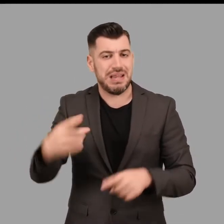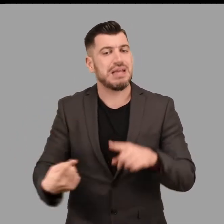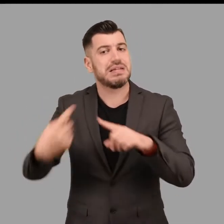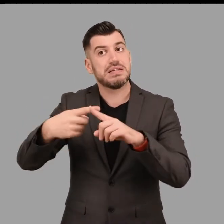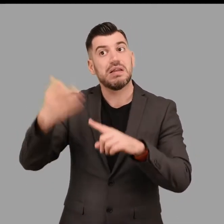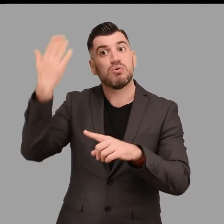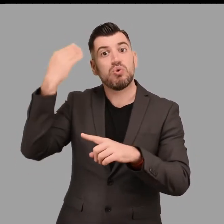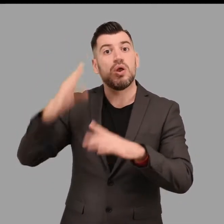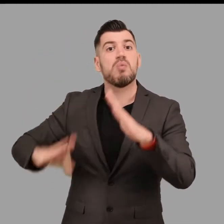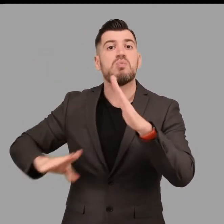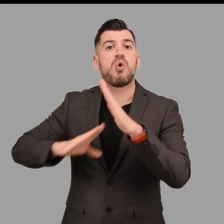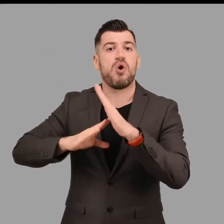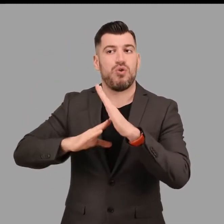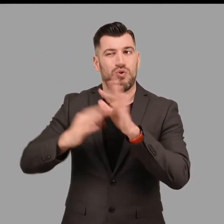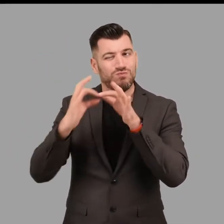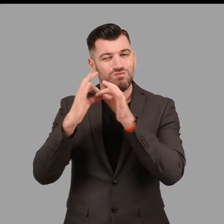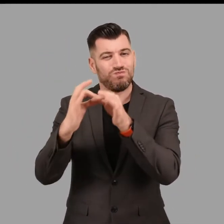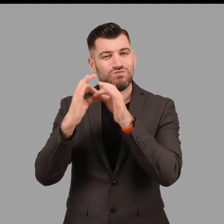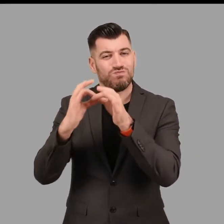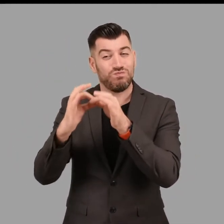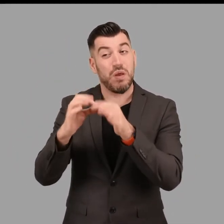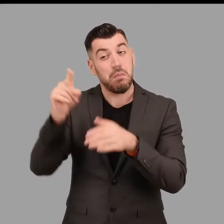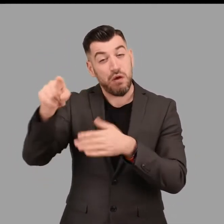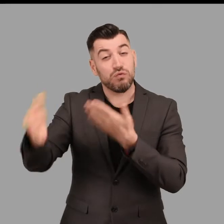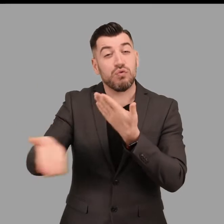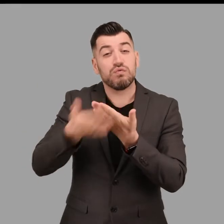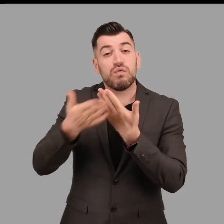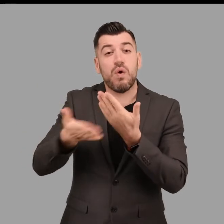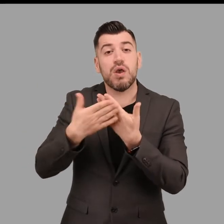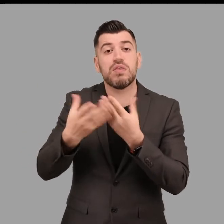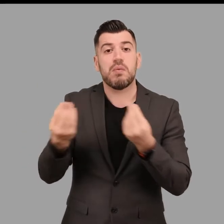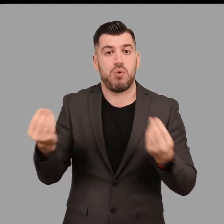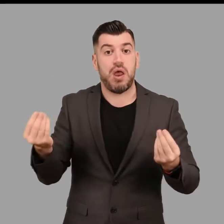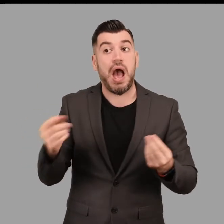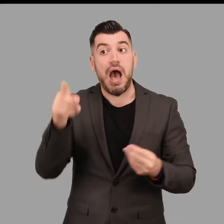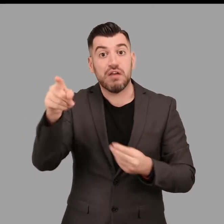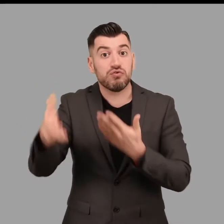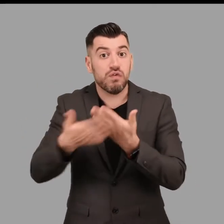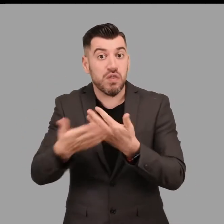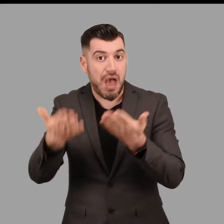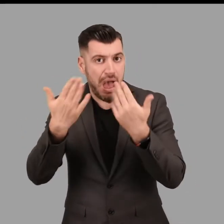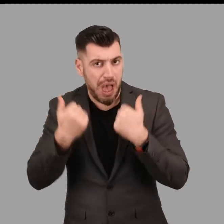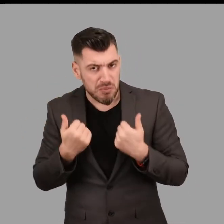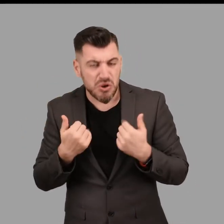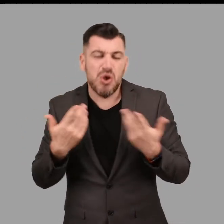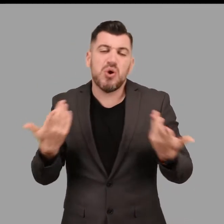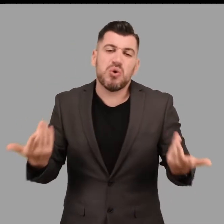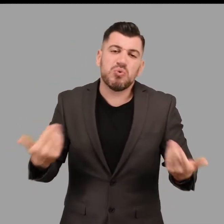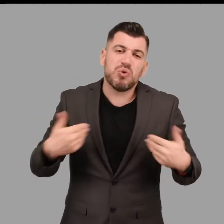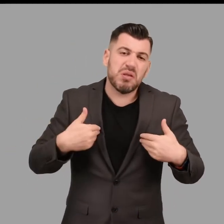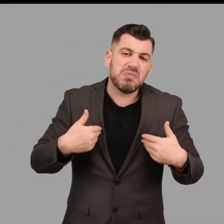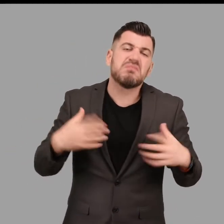Πρόεδρό του, κ. Ιωάννη Καραγιώργο, χωρίς τη βοήθεια και έμπρακτη συμπαράσταση του οποίου η προσπάθειά μας θα είχε μείνει ακόμα στα χαρτιά.